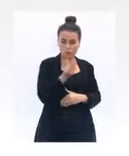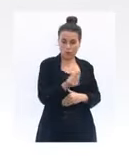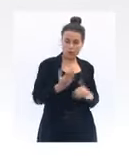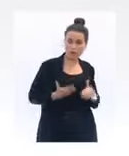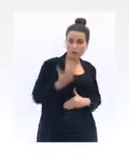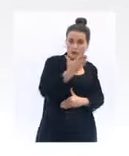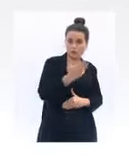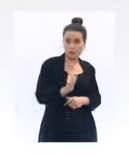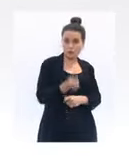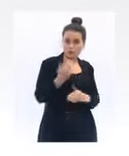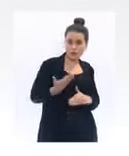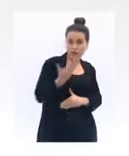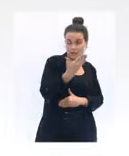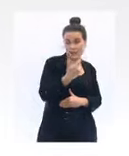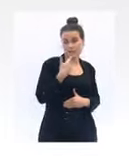et donc de l'avenir de notre pays.